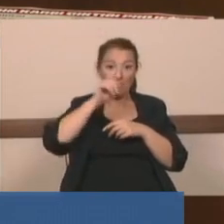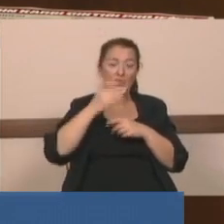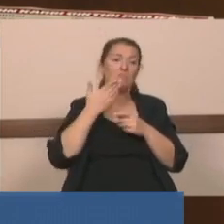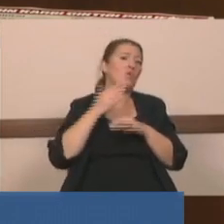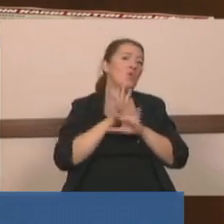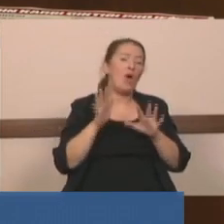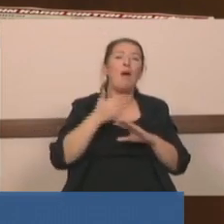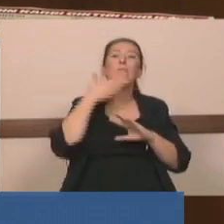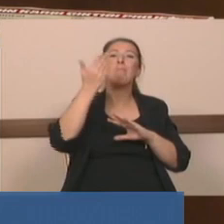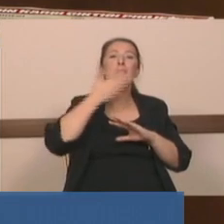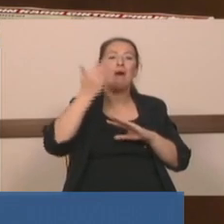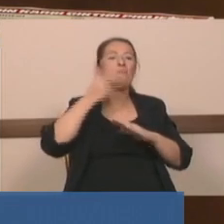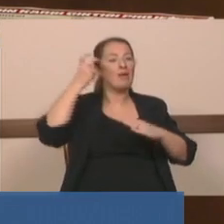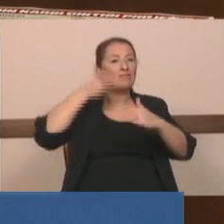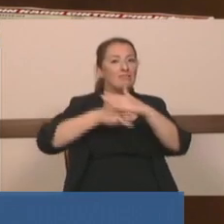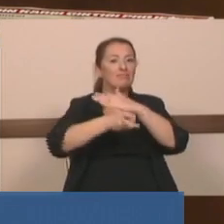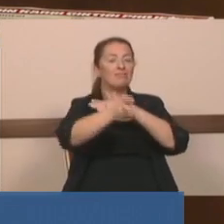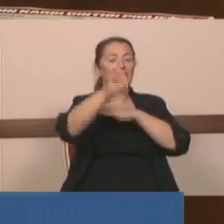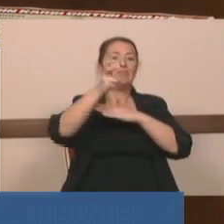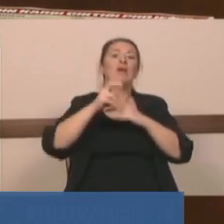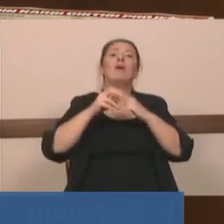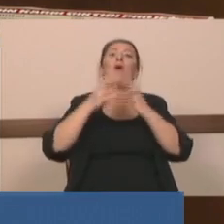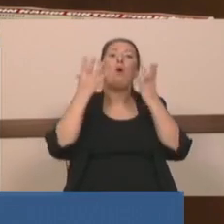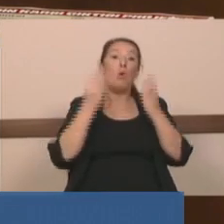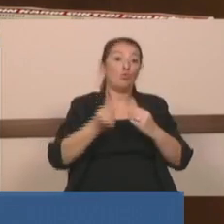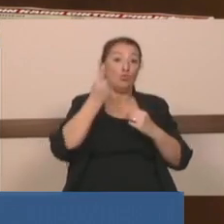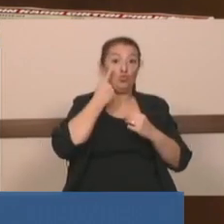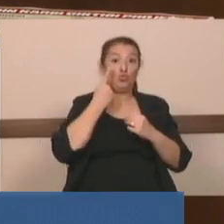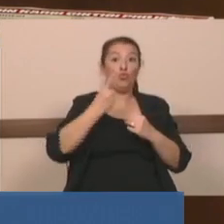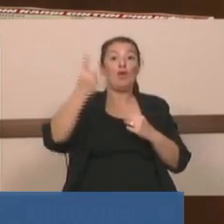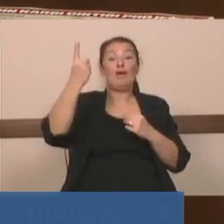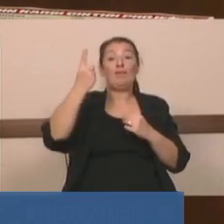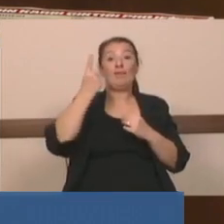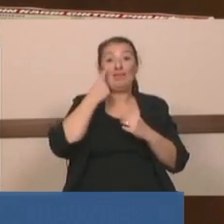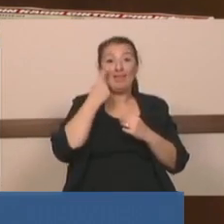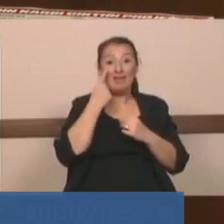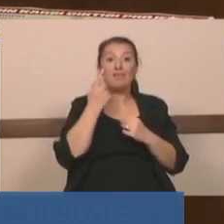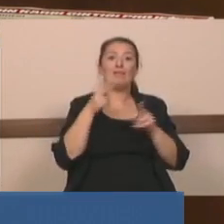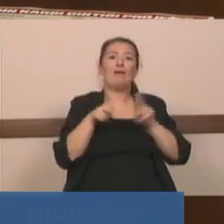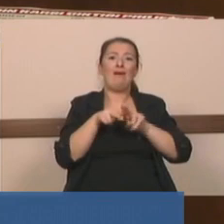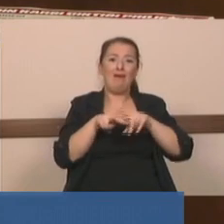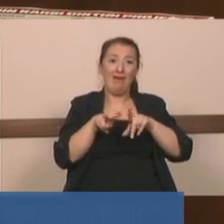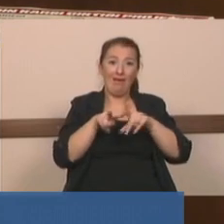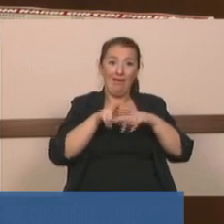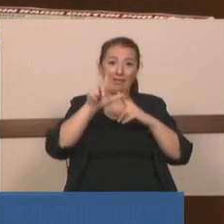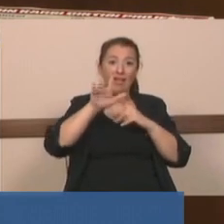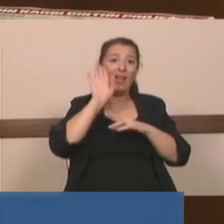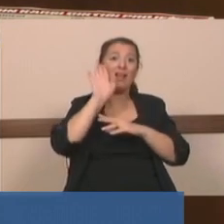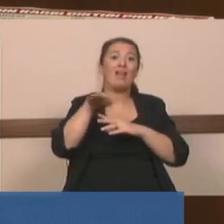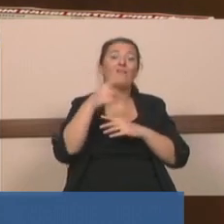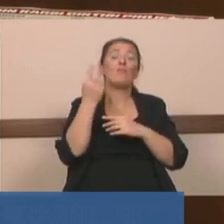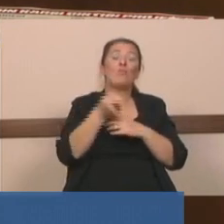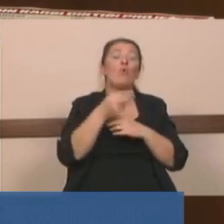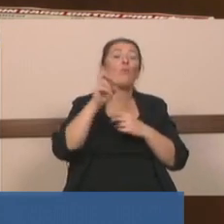projeyi gerçekleştirmiş Türkiye Cumhuriyeti Devleti kanal gibi bir projeyi gerçekleştirirken